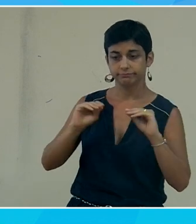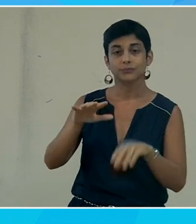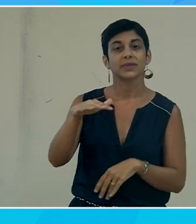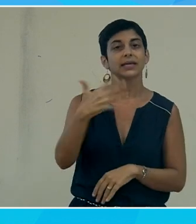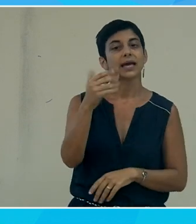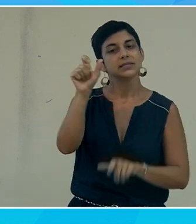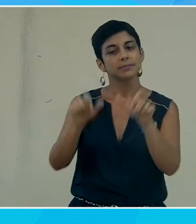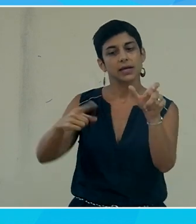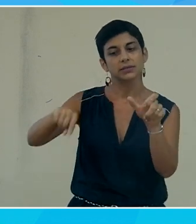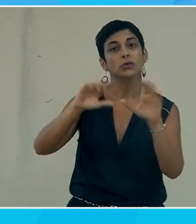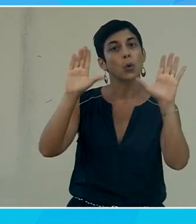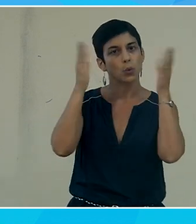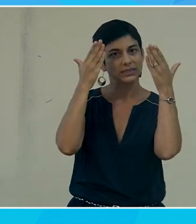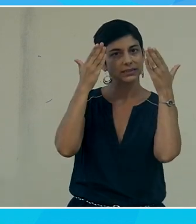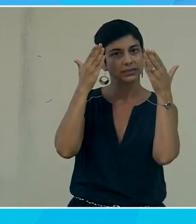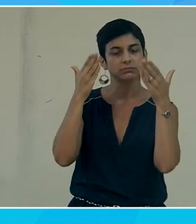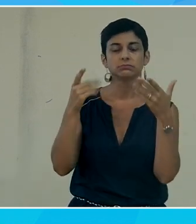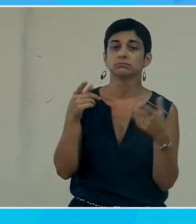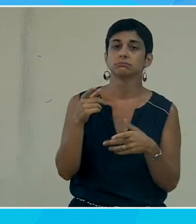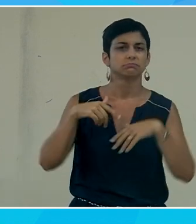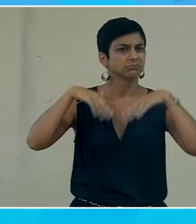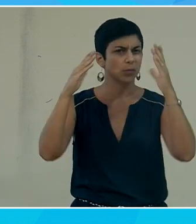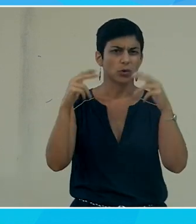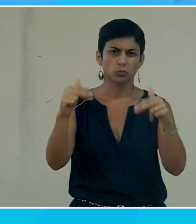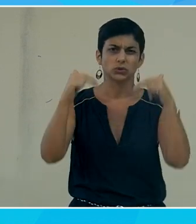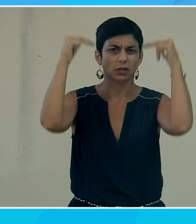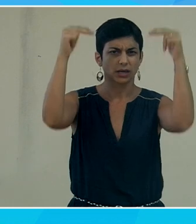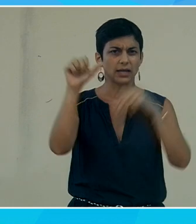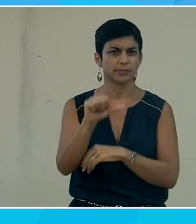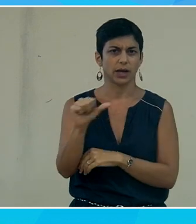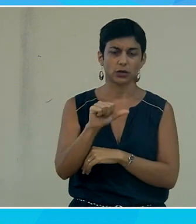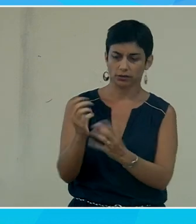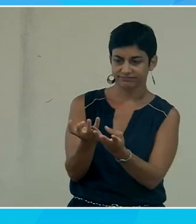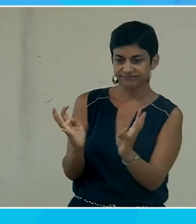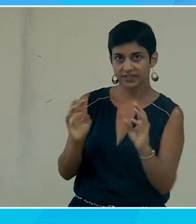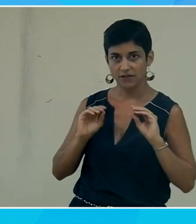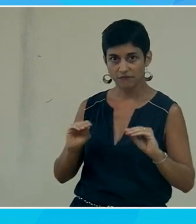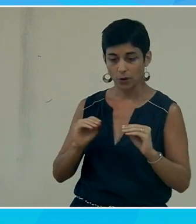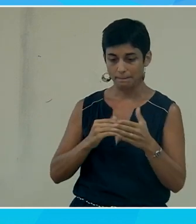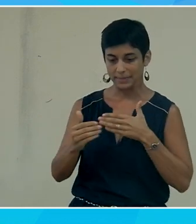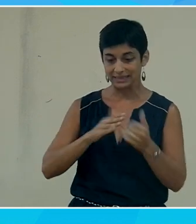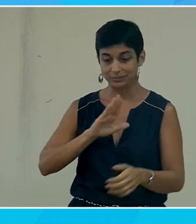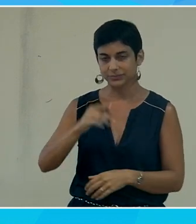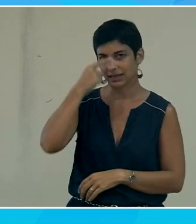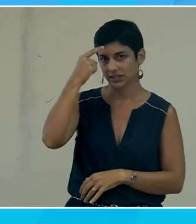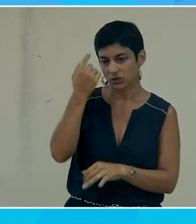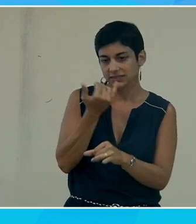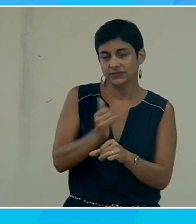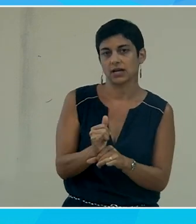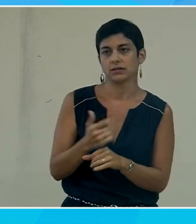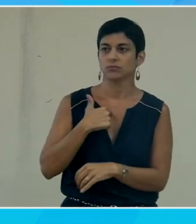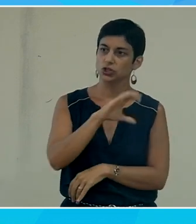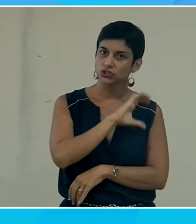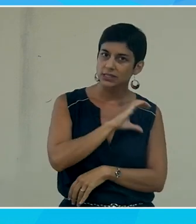personnes porteurs d'autisme alors Asperger ou Haut Potentiel pour venir les former sur nos métiers de l'intelligence artificielle donc j'essaie moi de